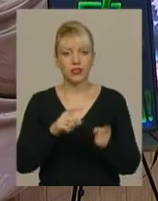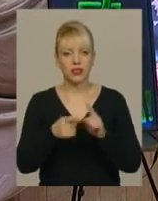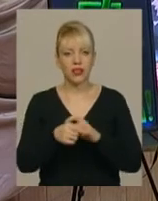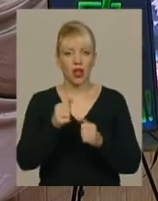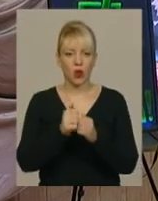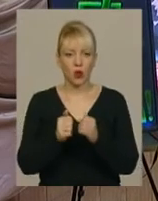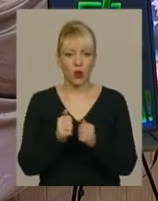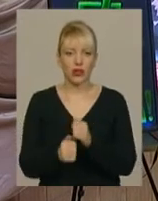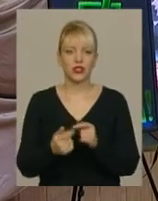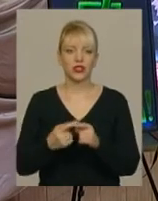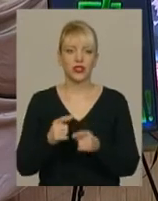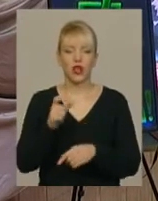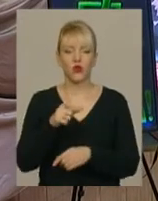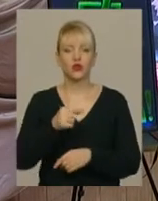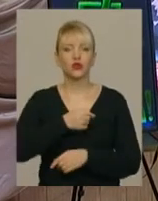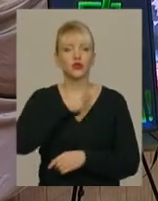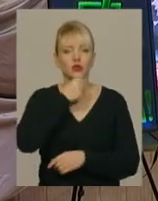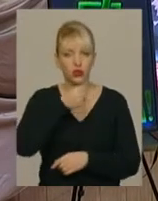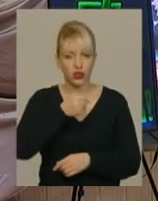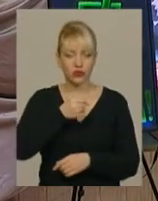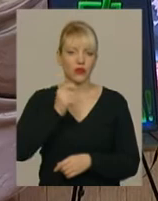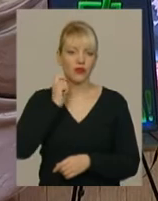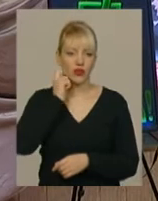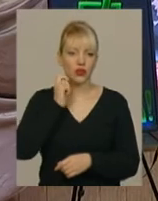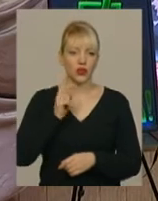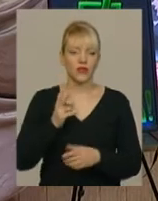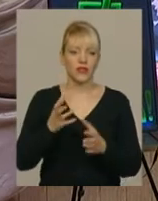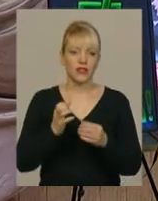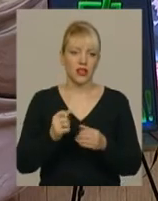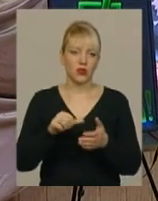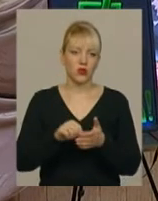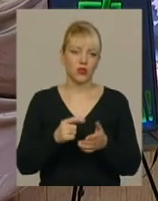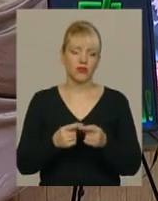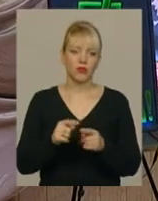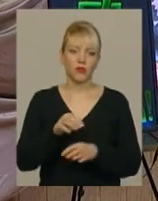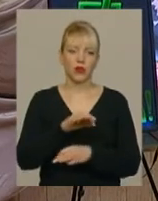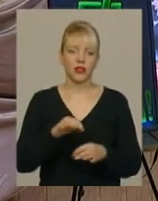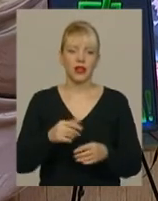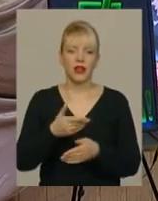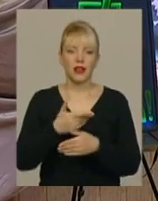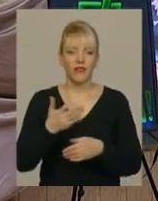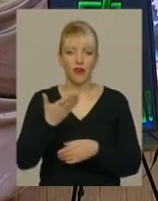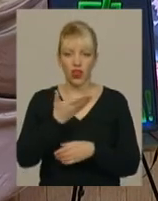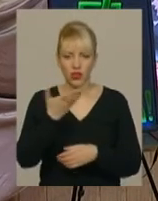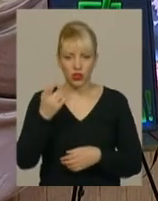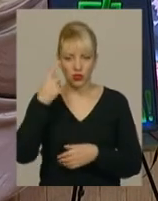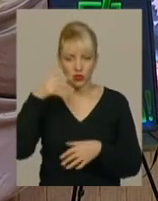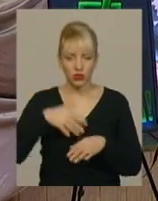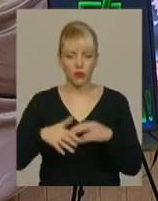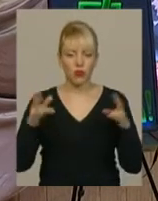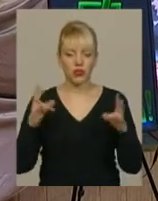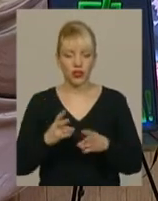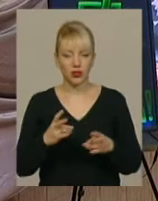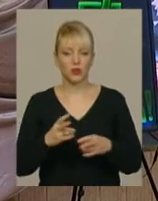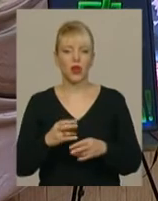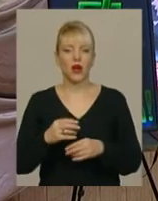люди солідного віку взяли участь у даному проєкті, тому що вони, як ніхто інший, розуміють якраз потребу людей